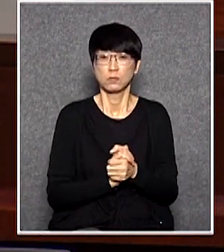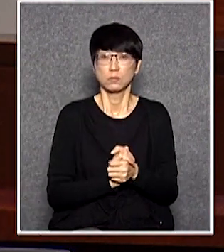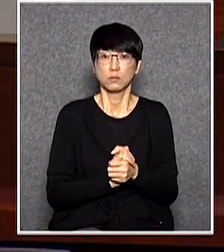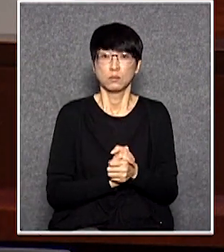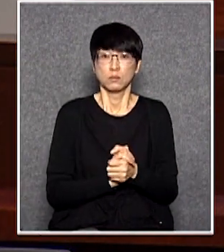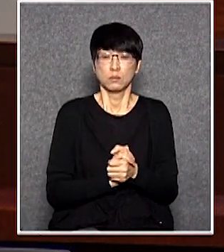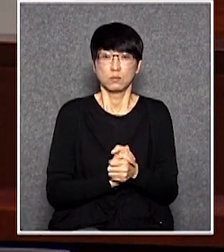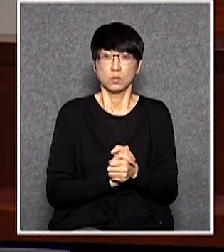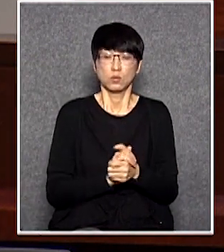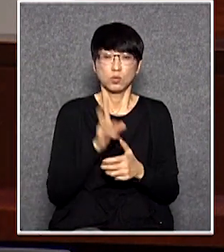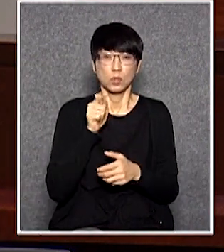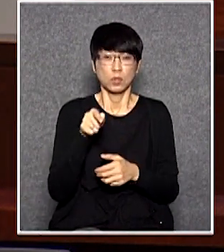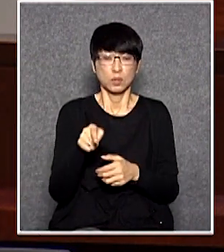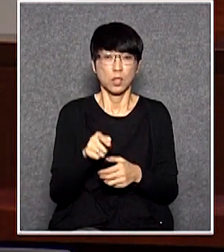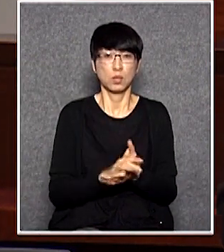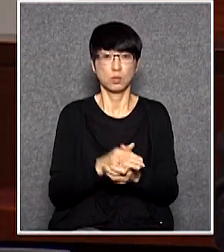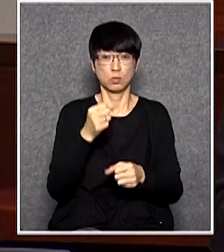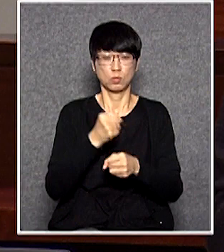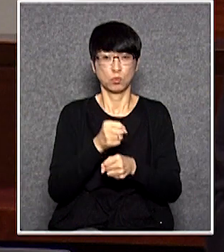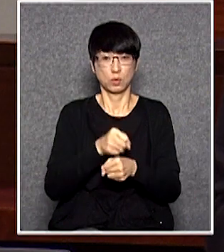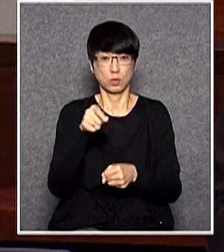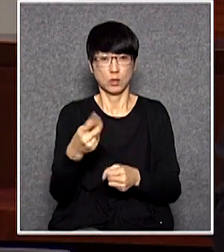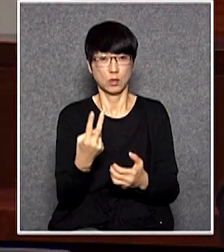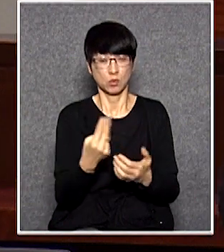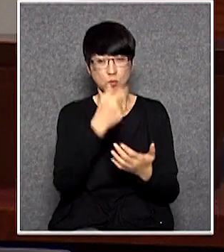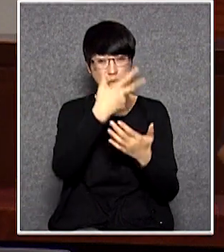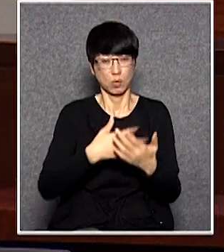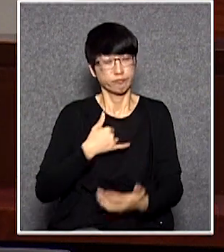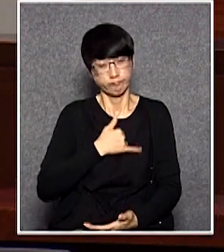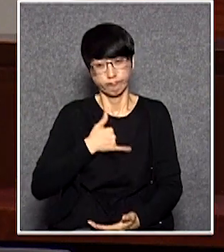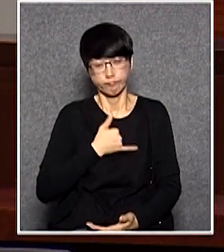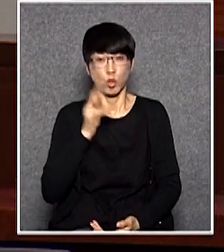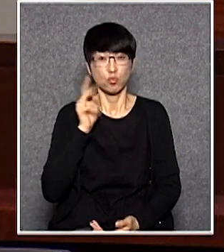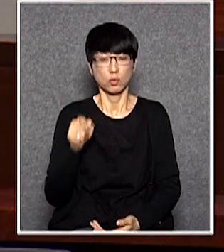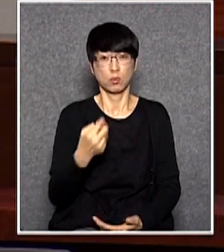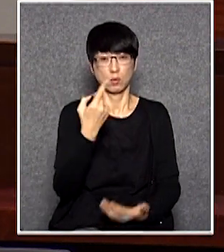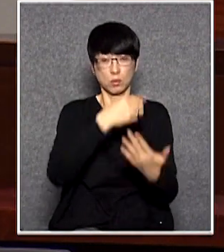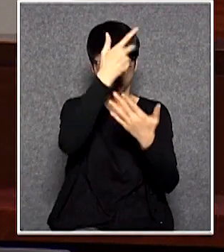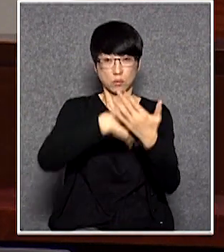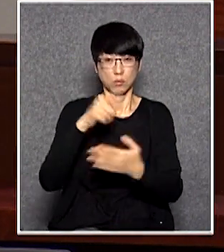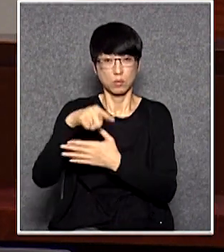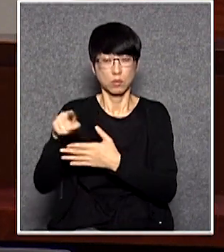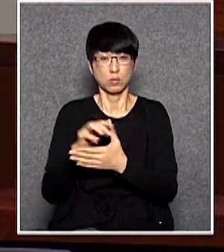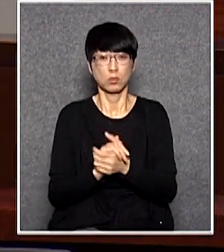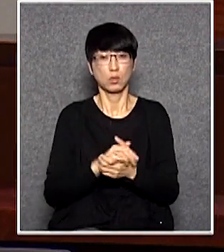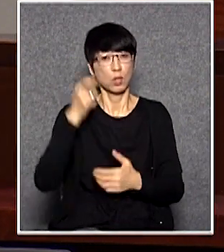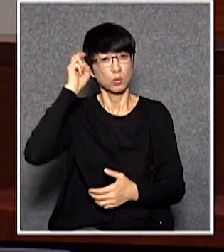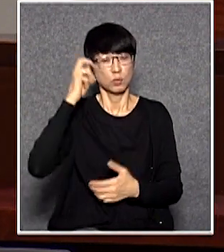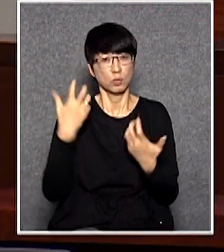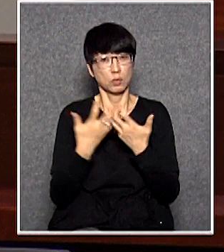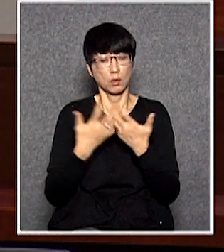是不是確實可以執行條例草案呢就心表疑慮如果條例草案通過之後預計會出現兩種結果